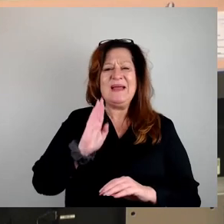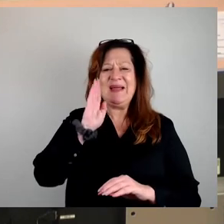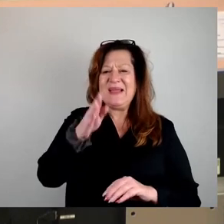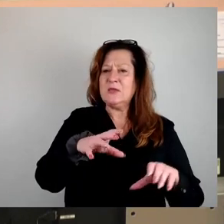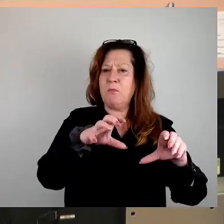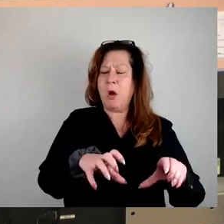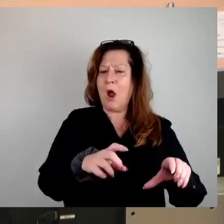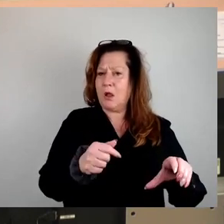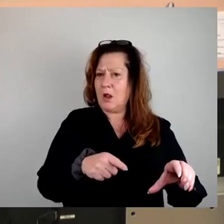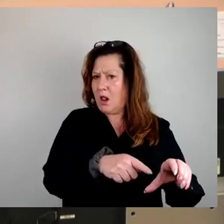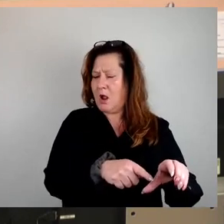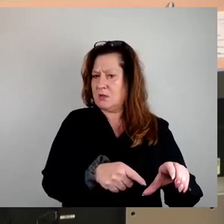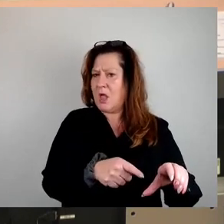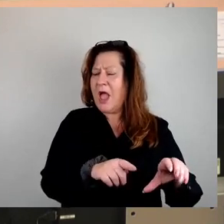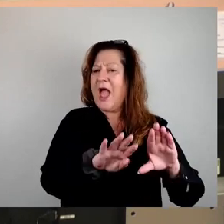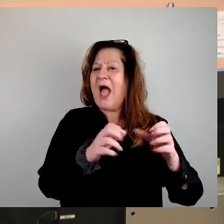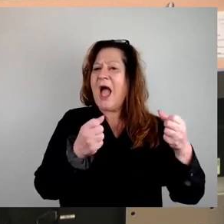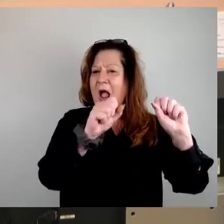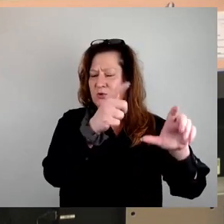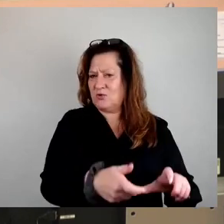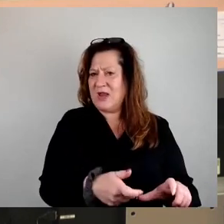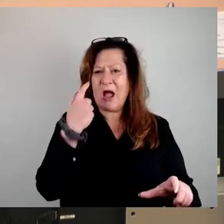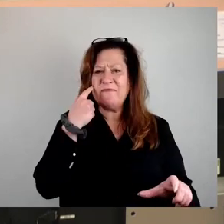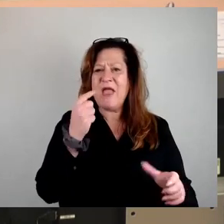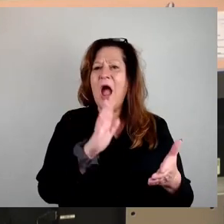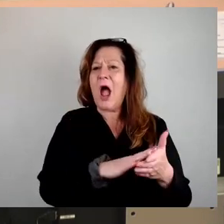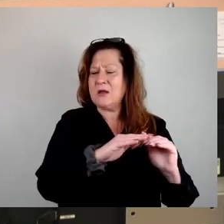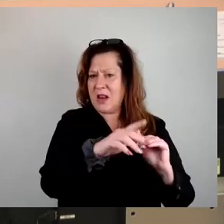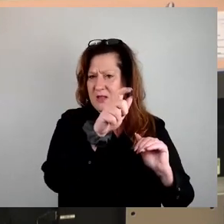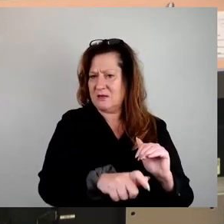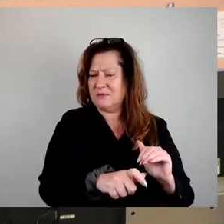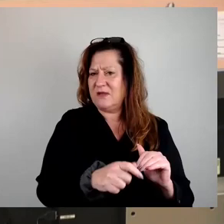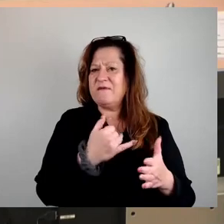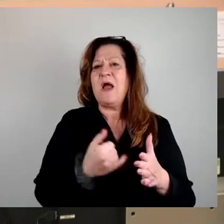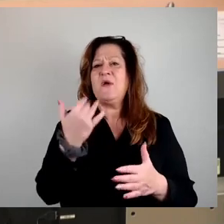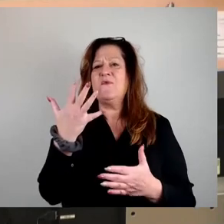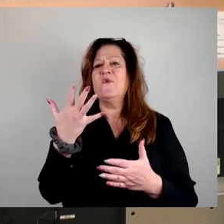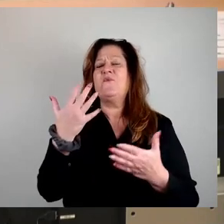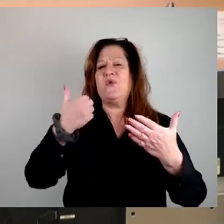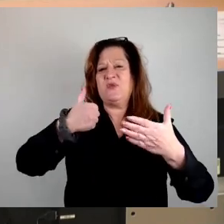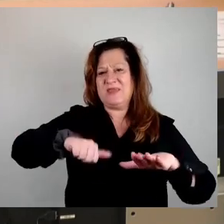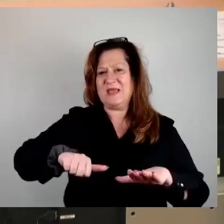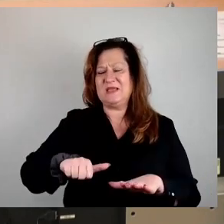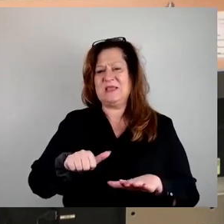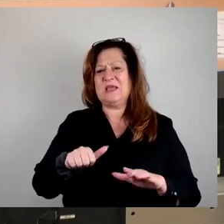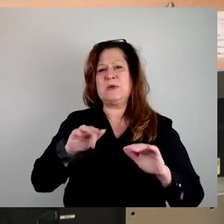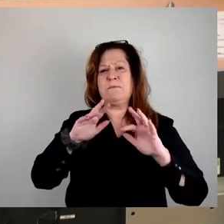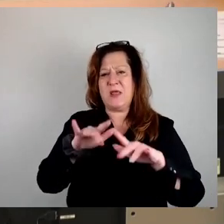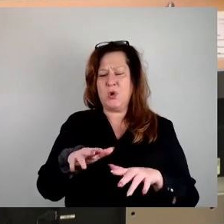Aktionäre, Richtung Anleger, weil wir nämlich für die 65 Millionen, die wir Kredit aufnehmen, 4 Prozent Zinsen rein müssen verweitet. Also wir haben die